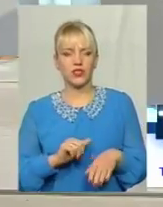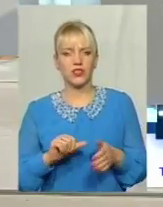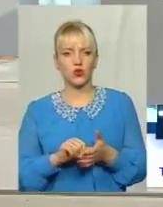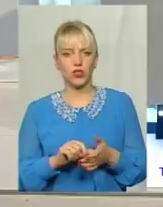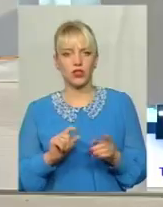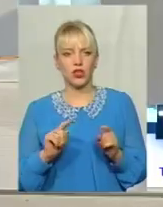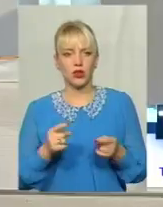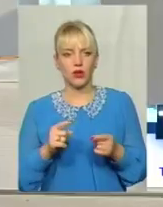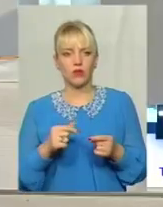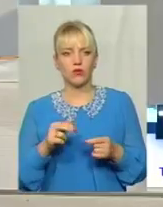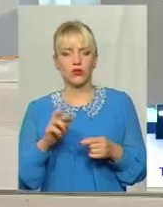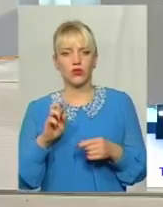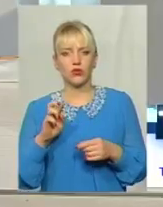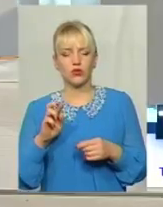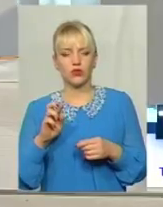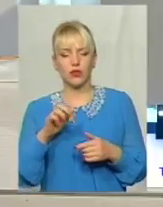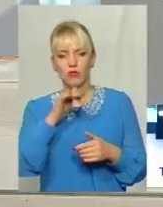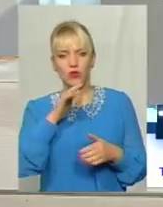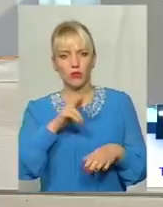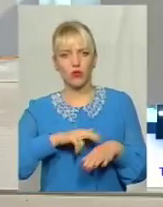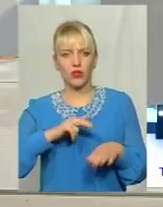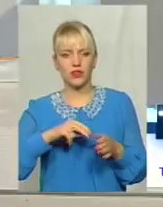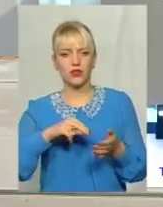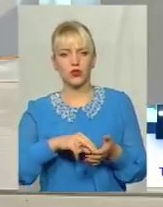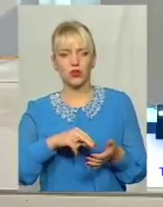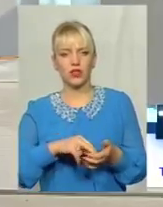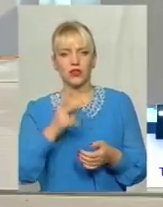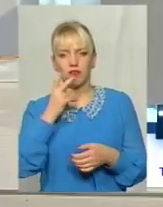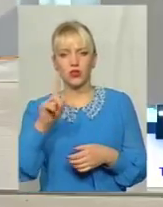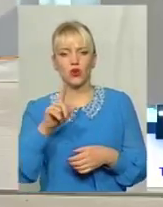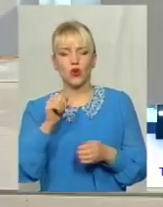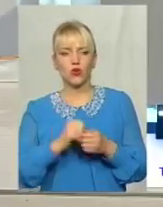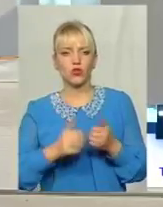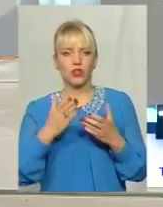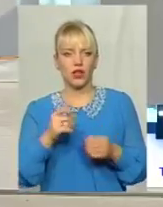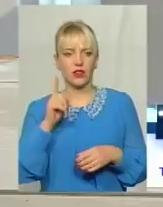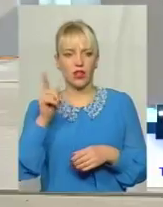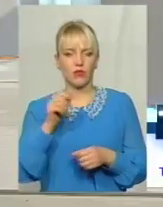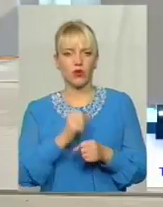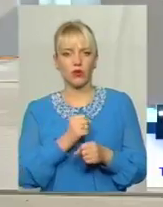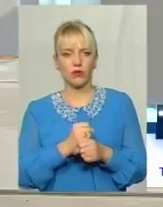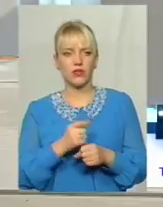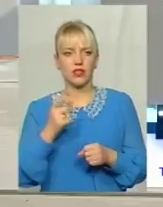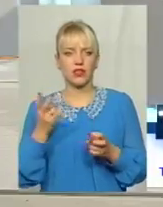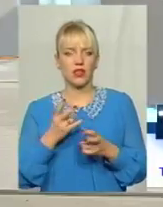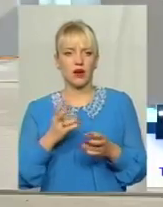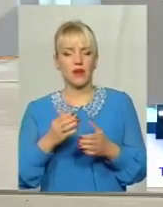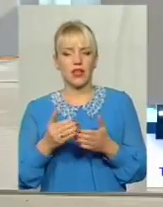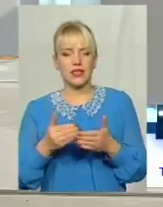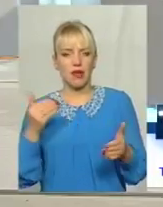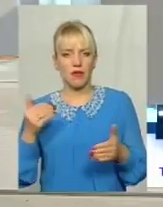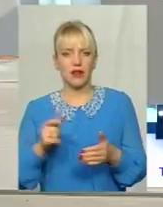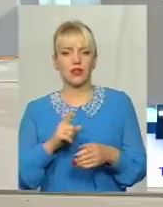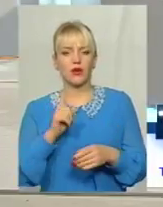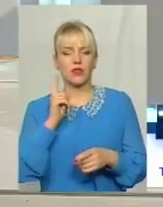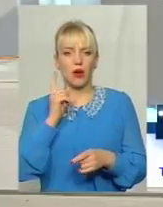Тому що ходити не може стояти І дивитися, що там кожен день робиться Там треба заборонити, проводити